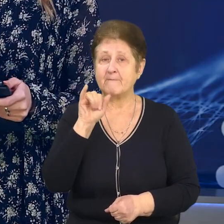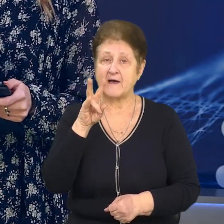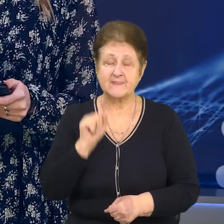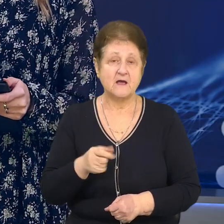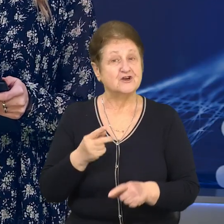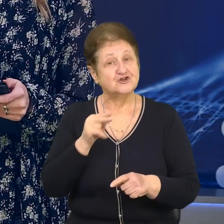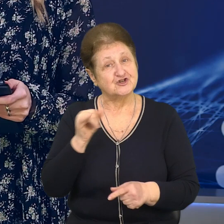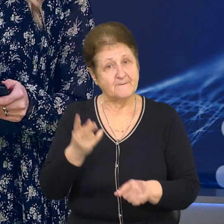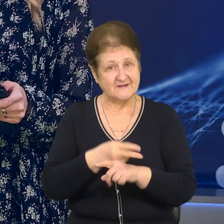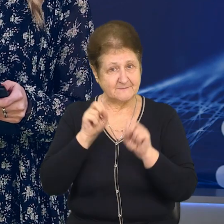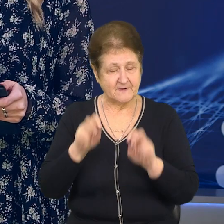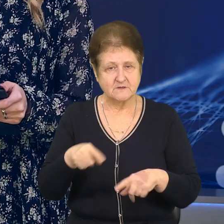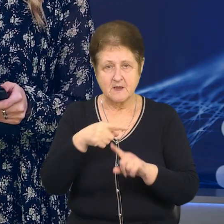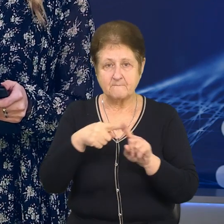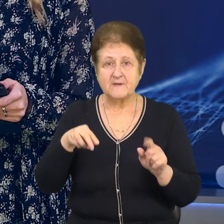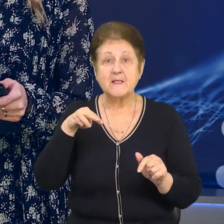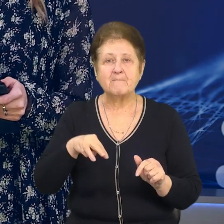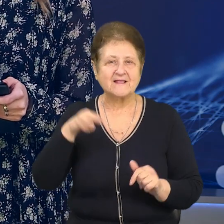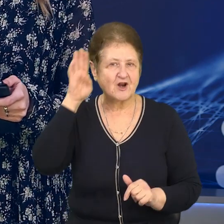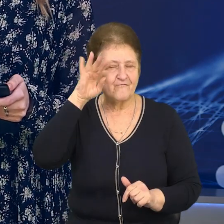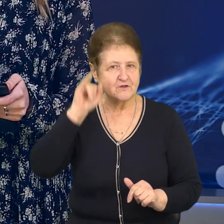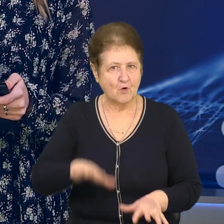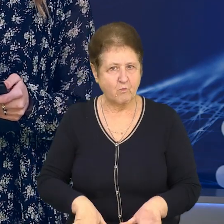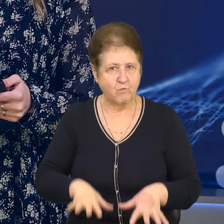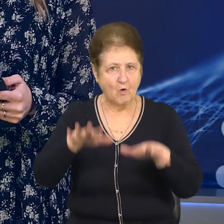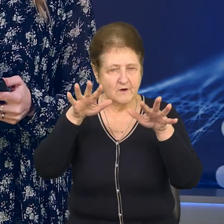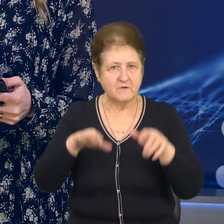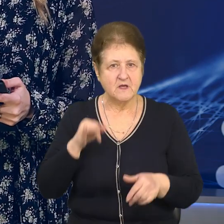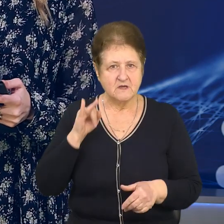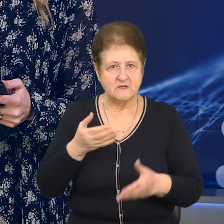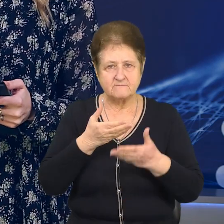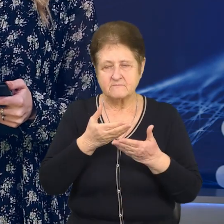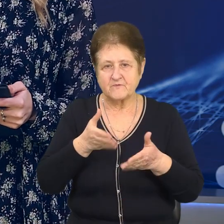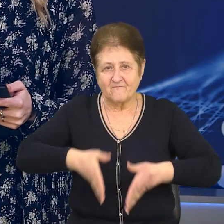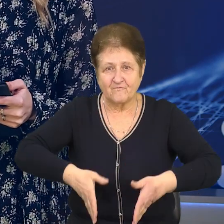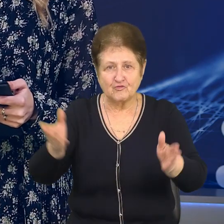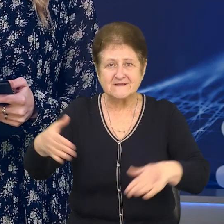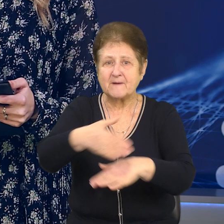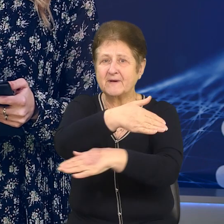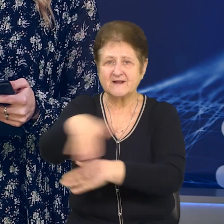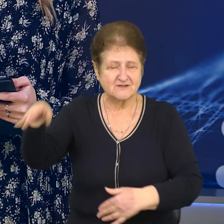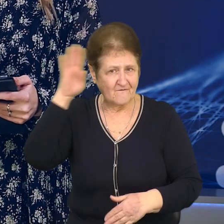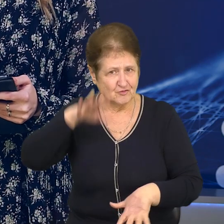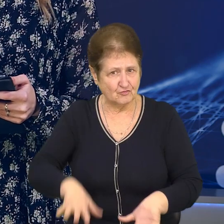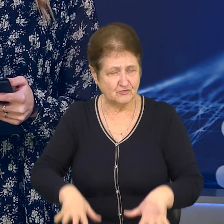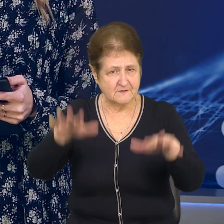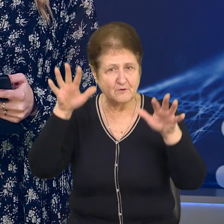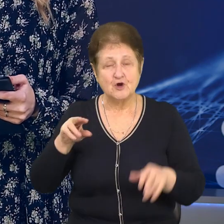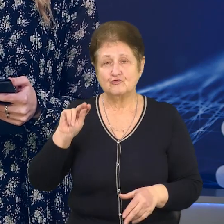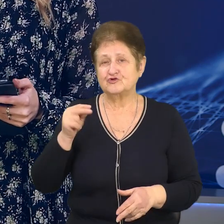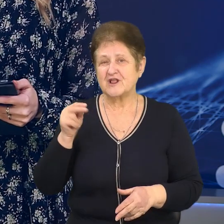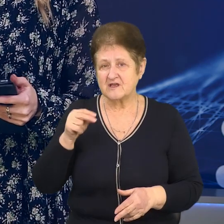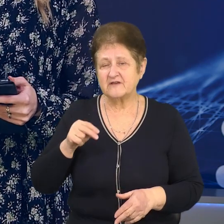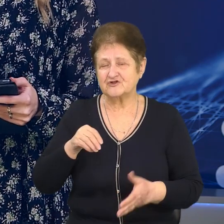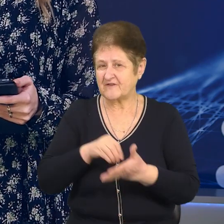Пів метра води у погребах і відрізна одна з вулиць. У селі Мньов на Чернігівщині продовжують фіксувати ріст